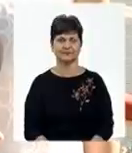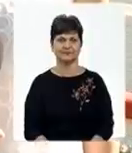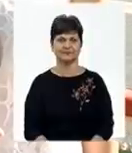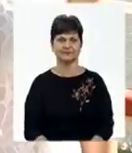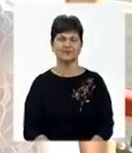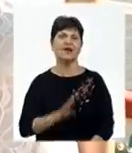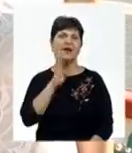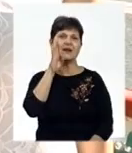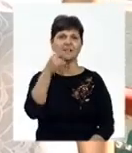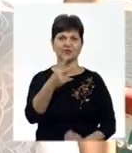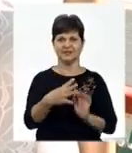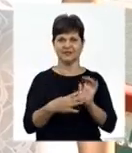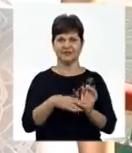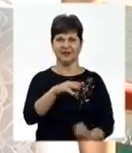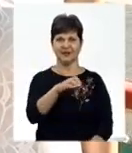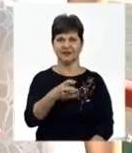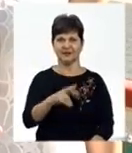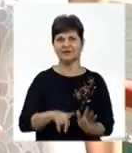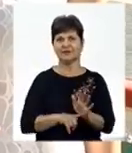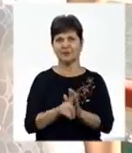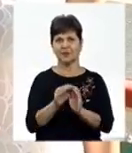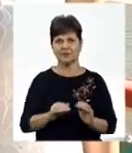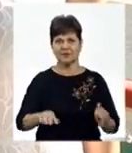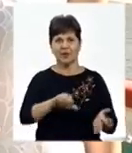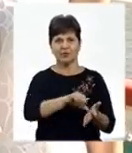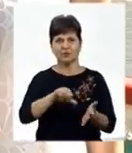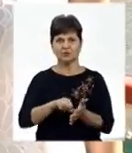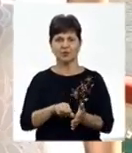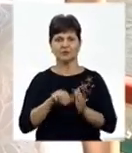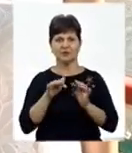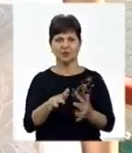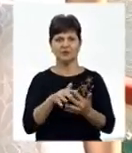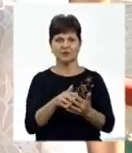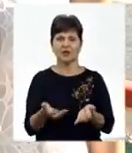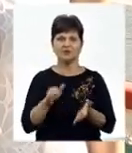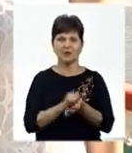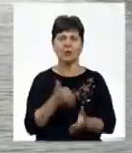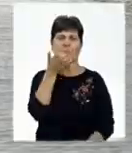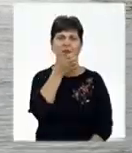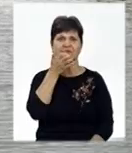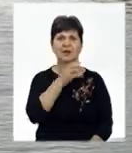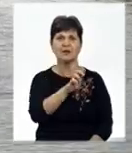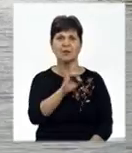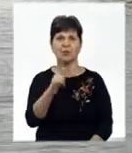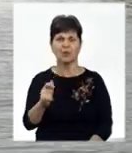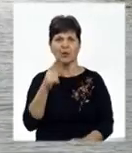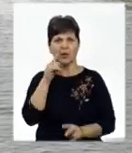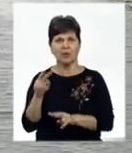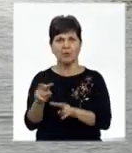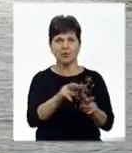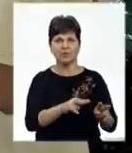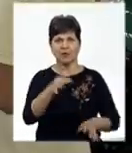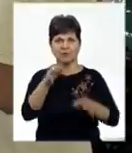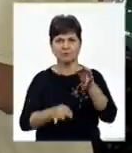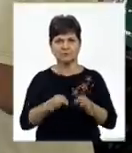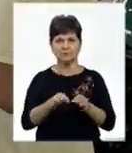Ранок 29 травня розпочався для дітей учасників бойових дій, знайомством та подружжю Південним Бугом. Споглядає подільський пейзажі